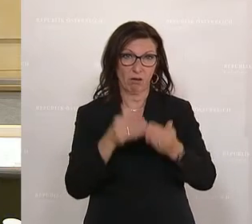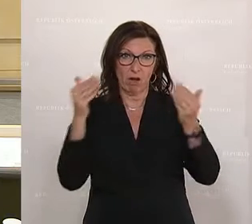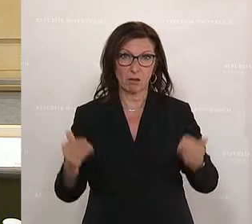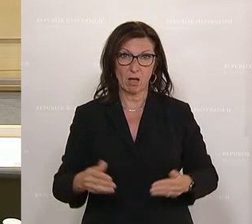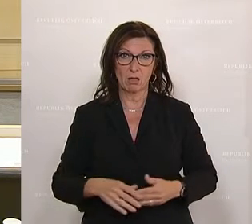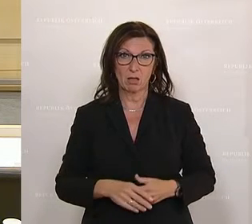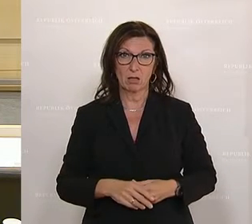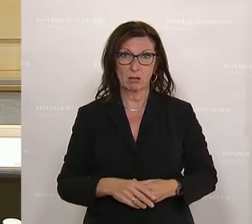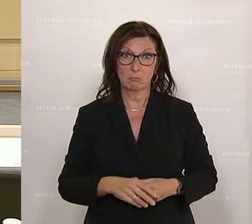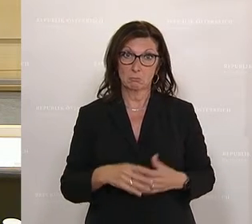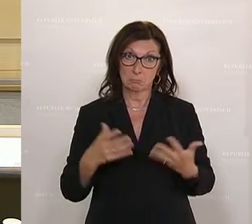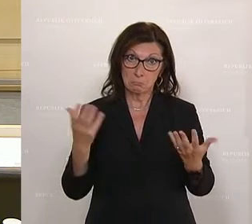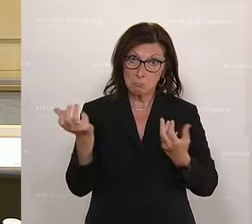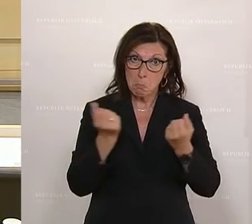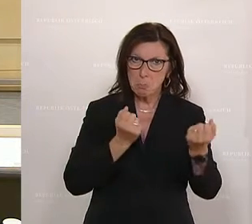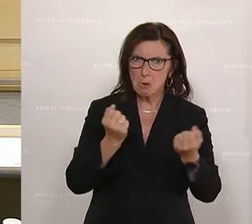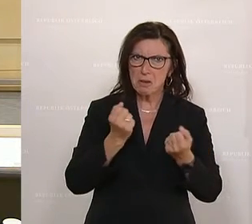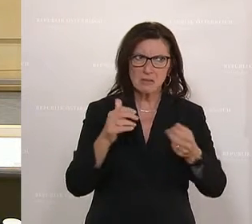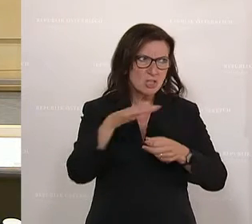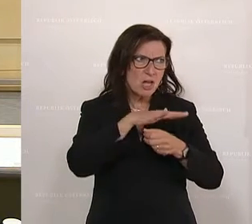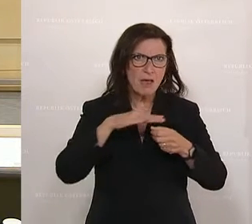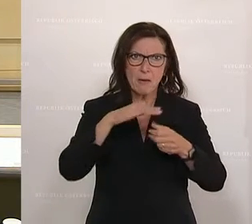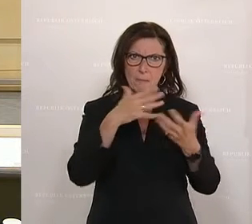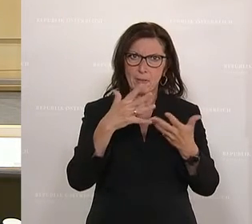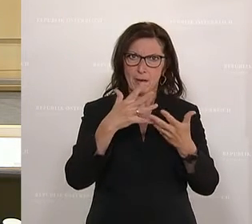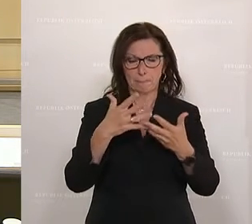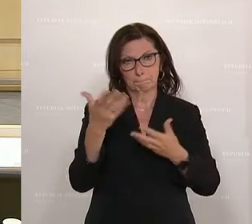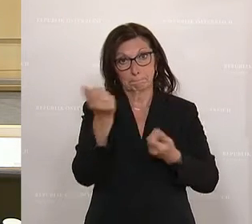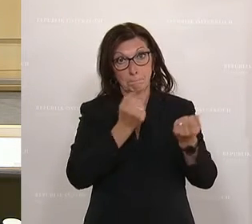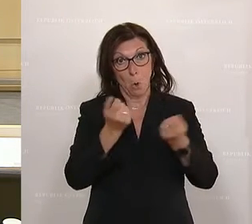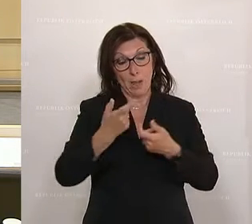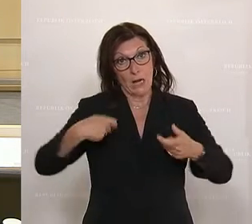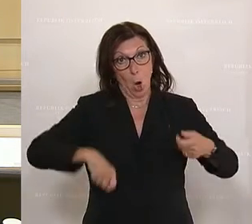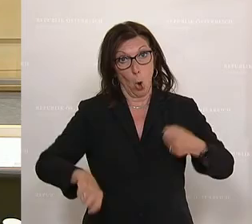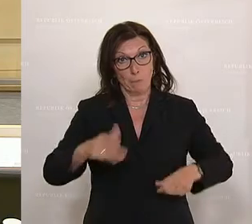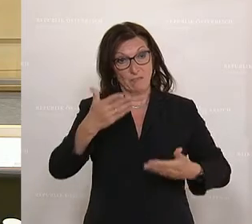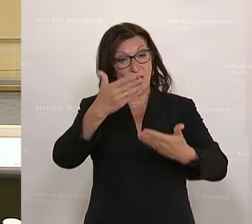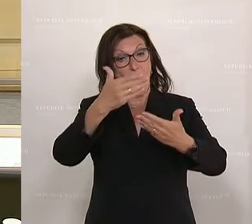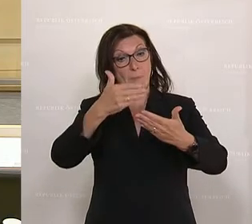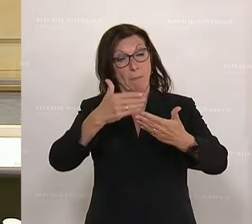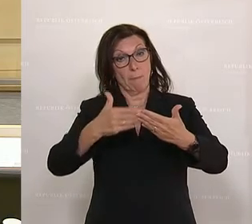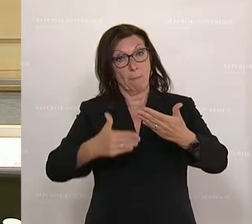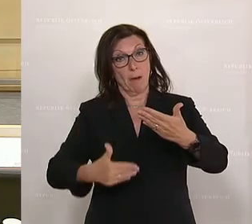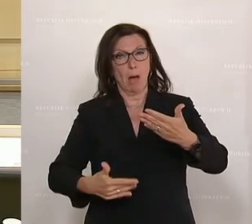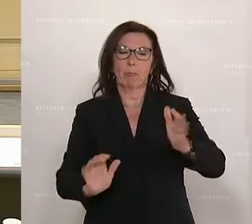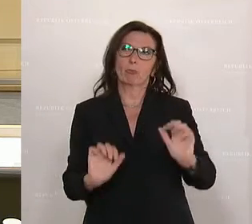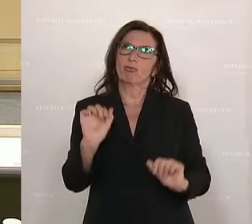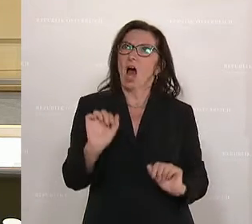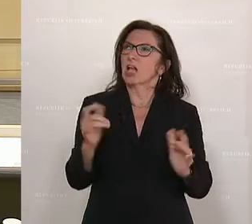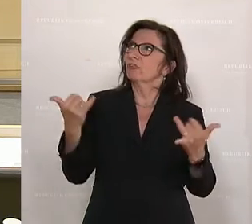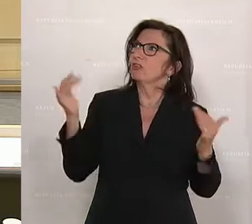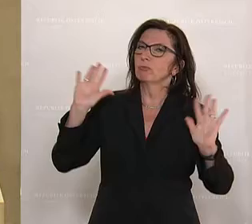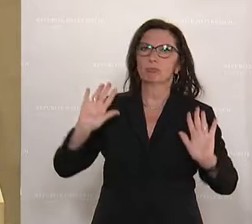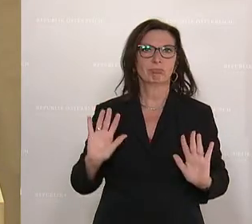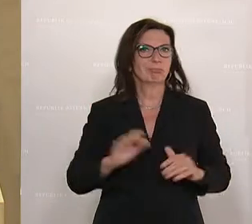den Beitrag der politischen Ebene zu dieser politischen Korruption rauszunehmen aus einem Bericht und so zu tun, als ob es hier um